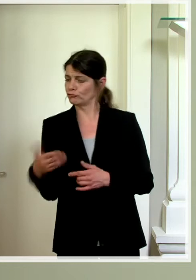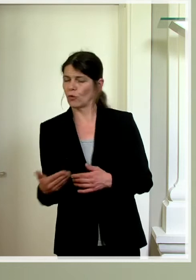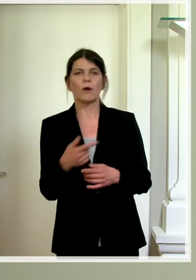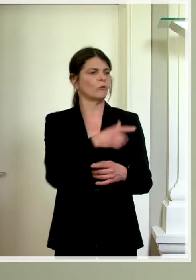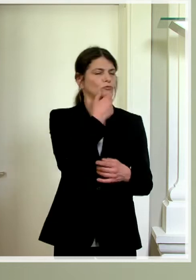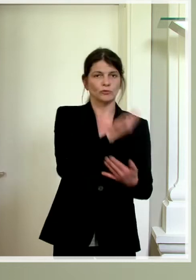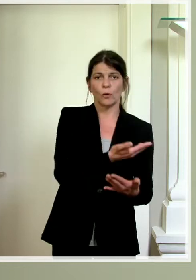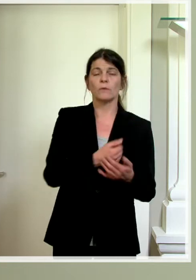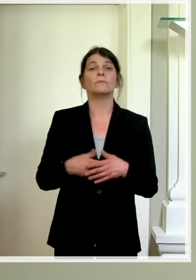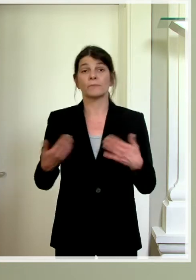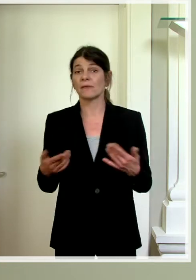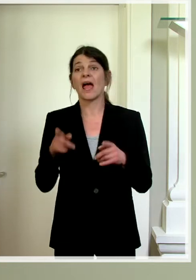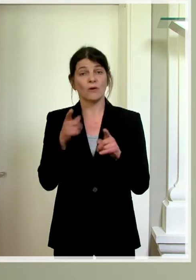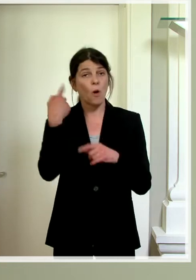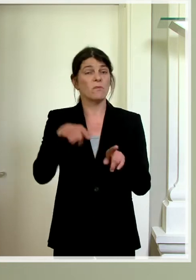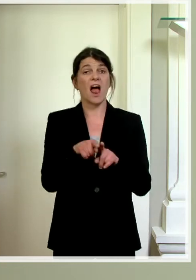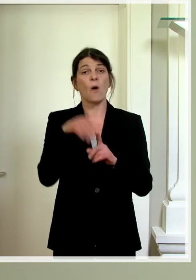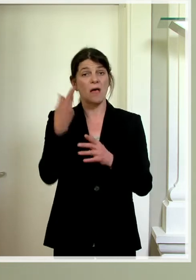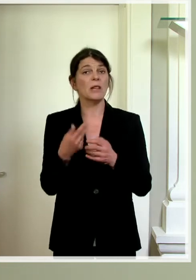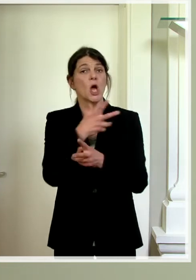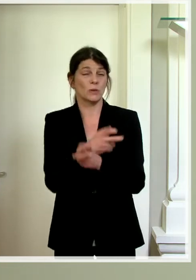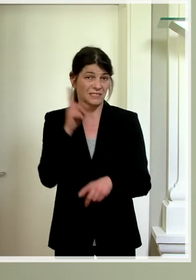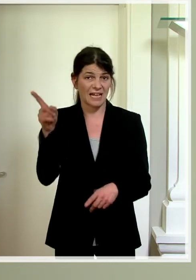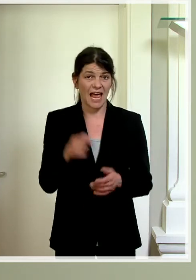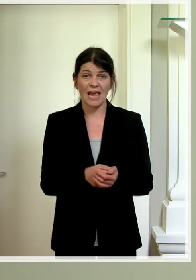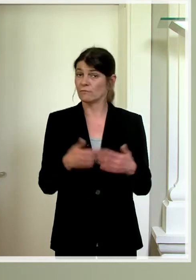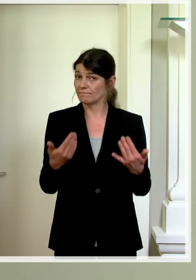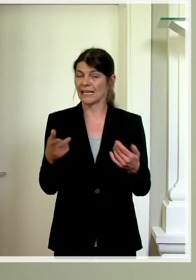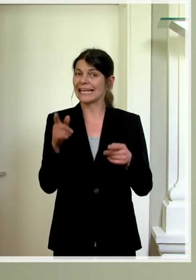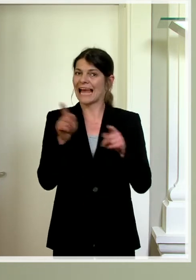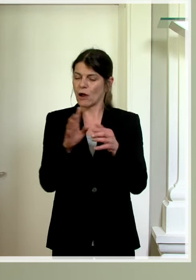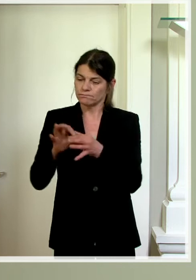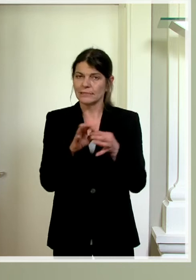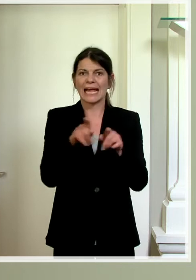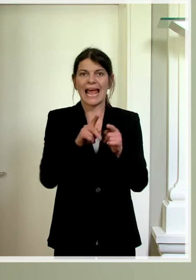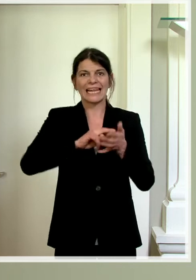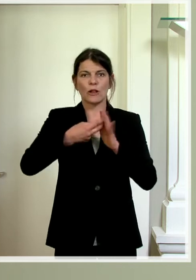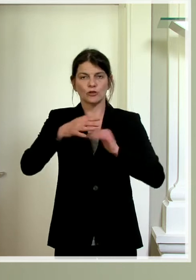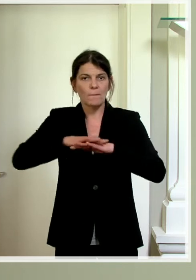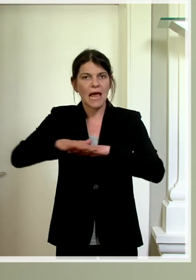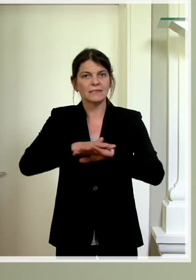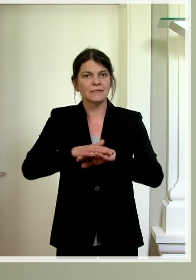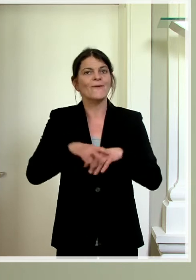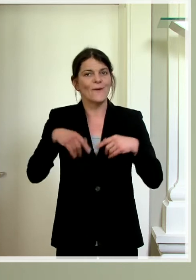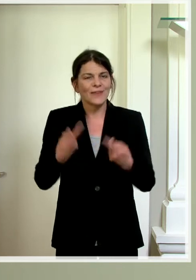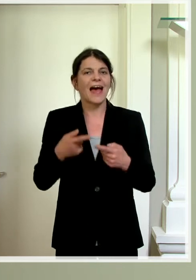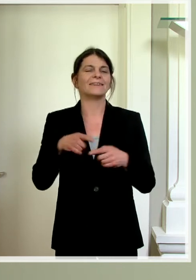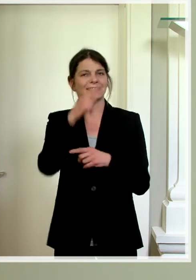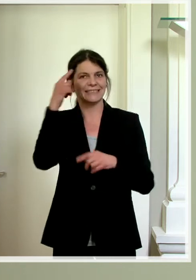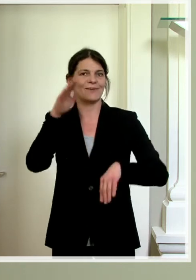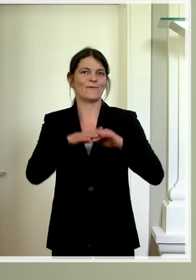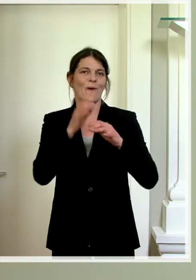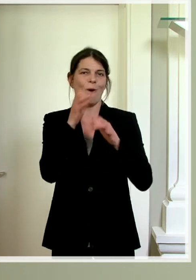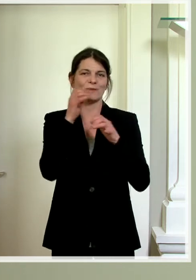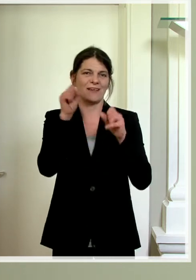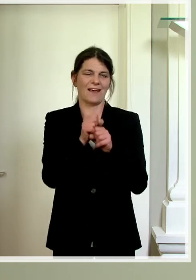es sollte dann auch eine App in Österreich geben, die dann eben auch auf dieser technologischen Basis beruht, damit das sinnvoll miteinander kommunizieren